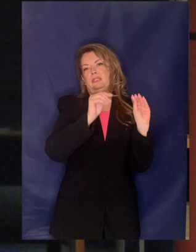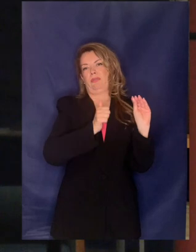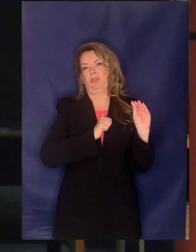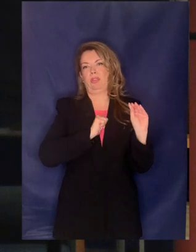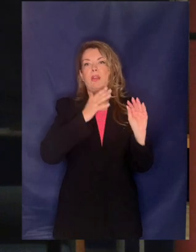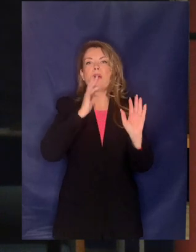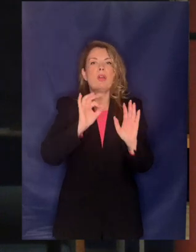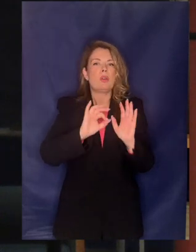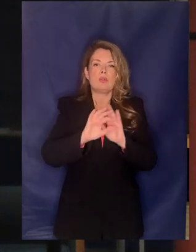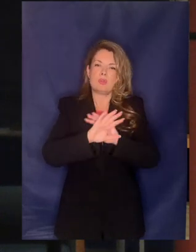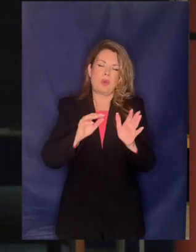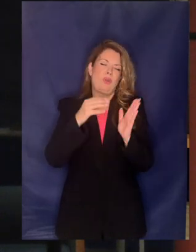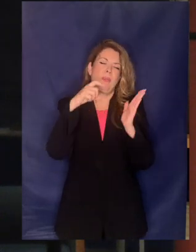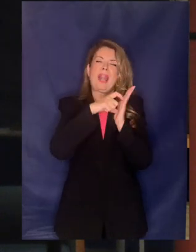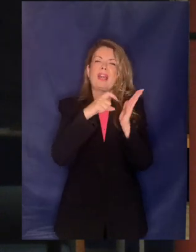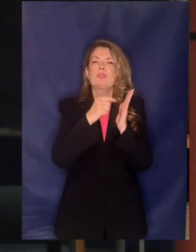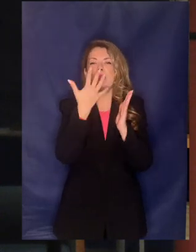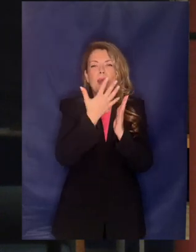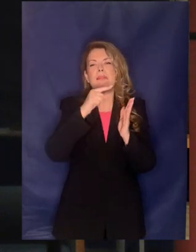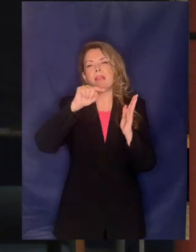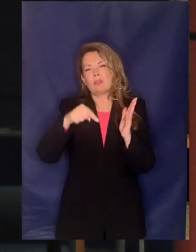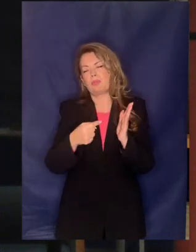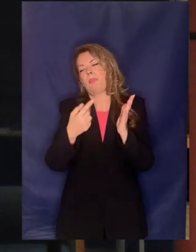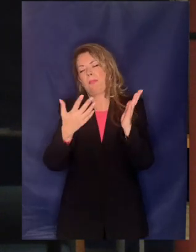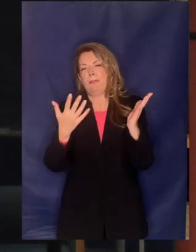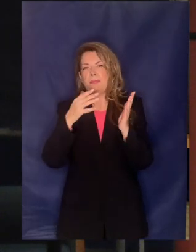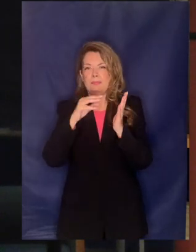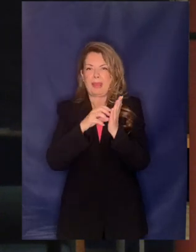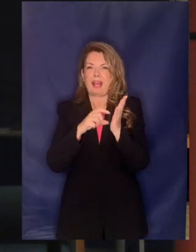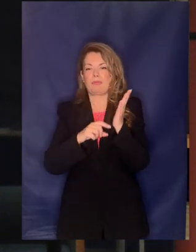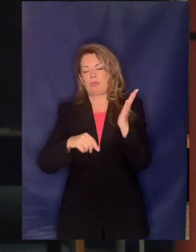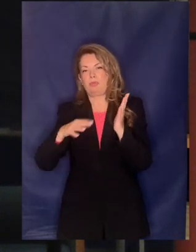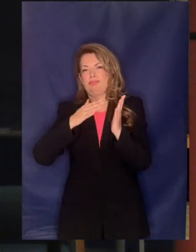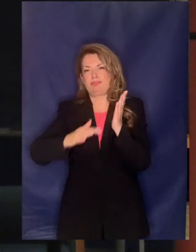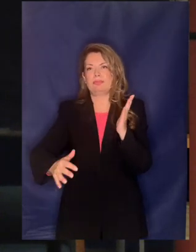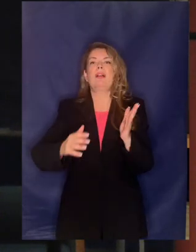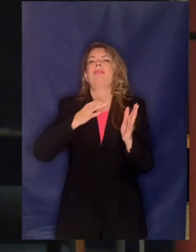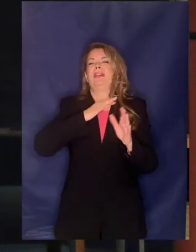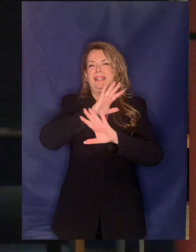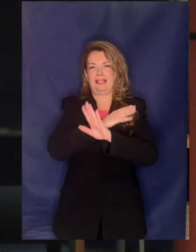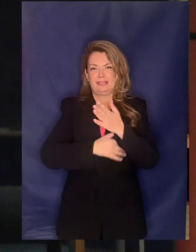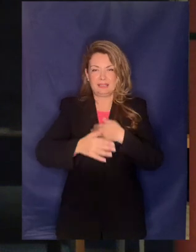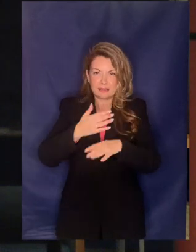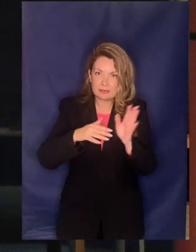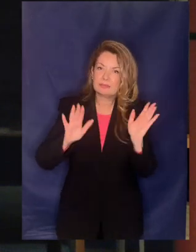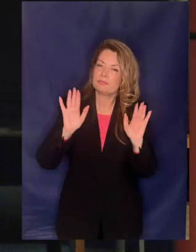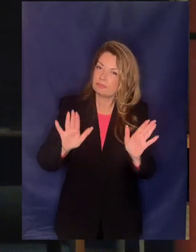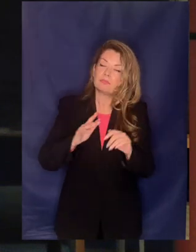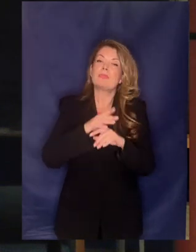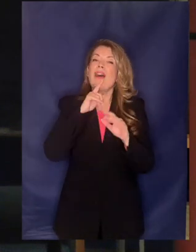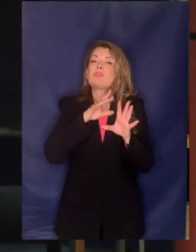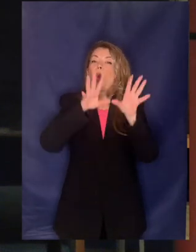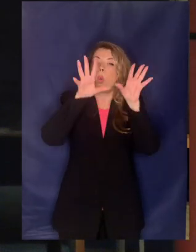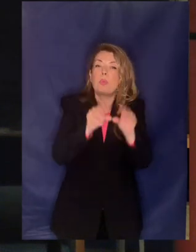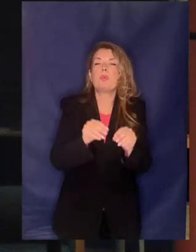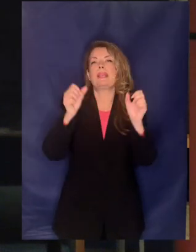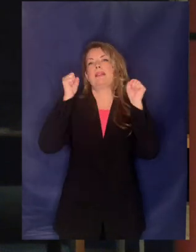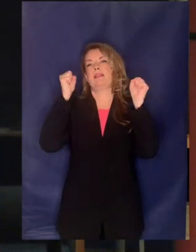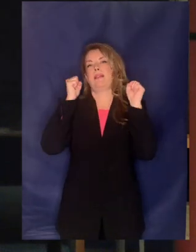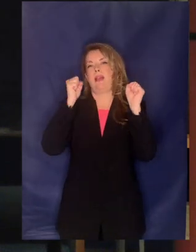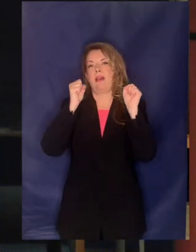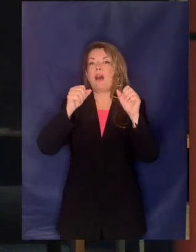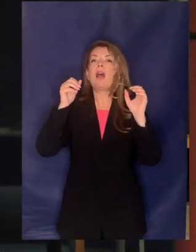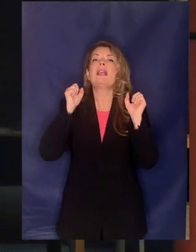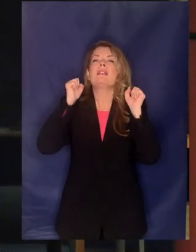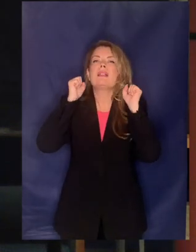με το 5 παράγραφος 5 και 21 παράγραφος 3 του συντάγματος για να μην κουράζω είναι τα άρθρα του συντάγματος που προβλέπουν τα περιηγείας αφενός ως